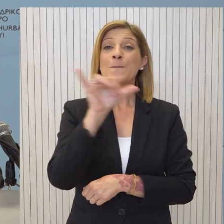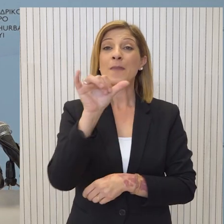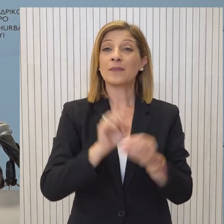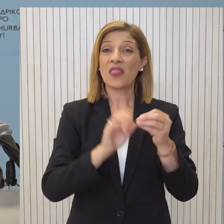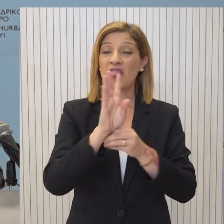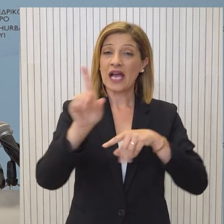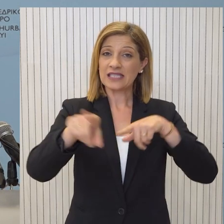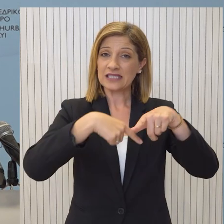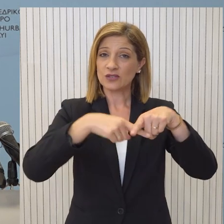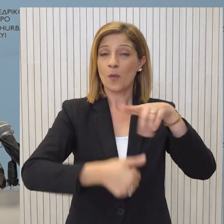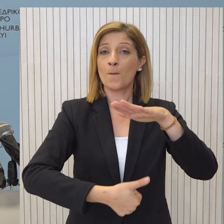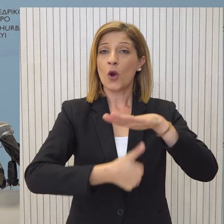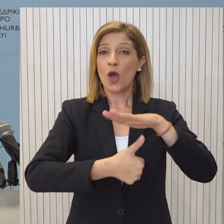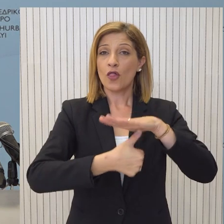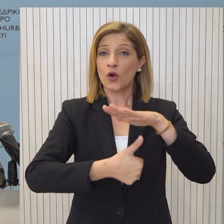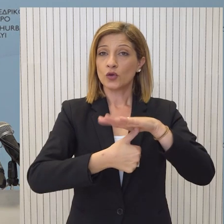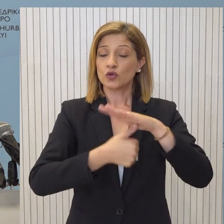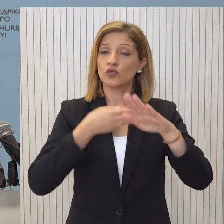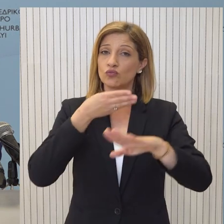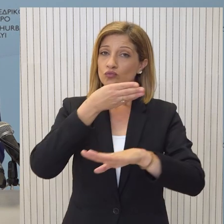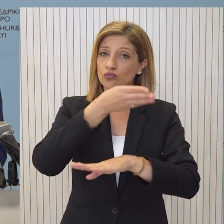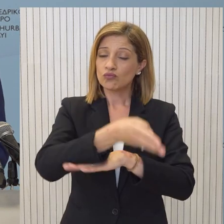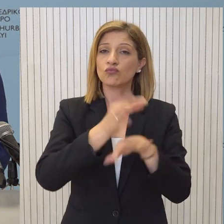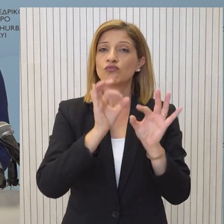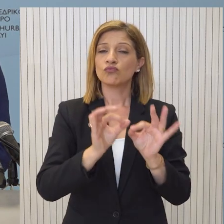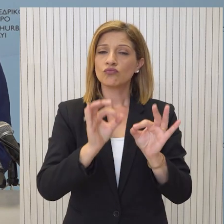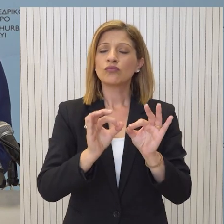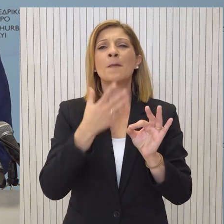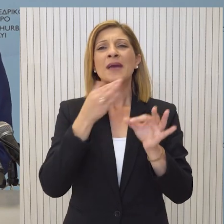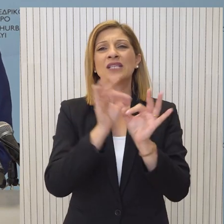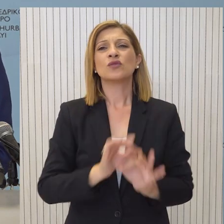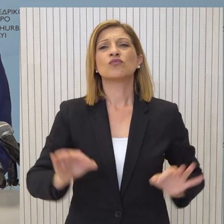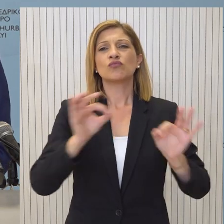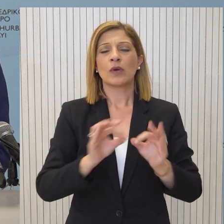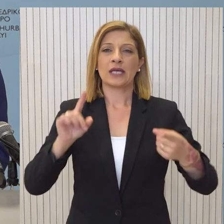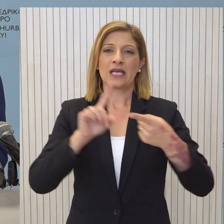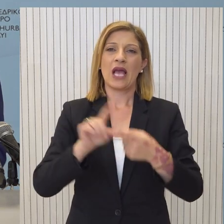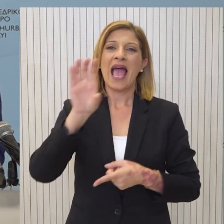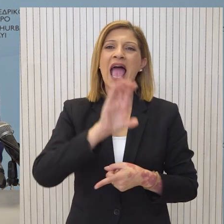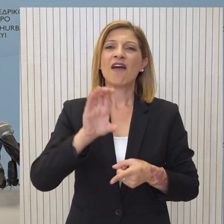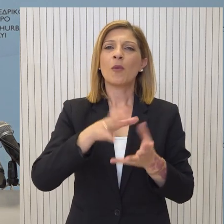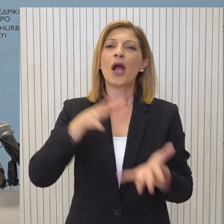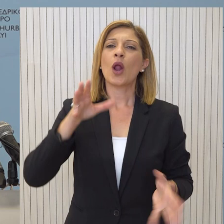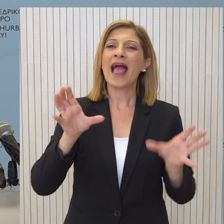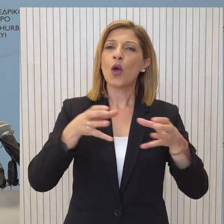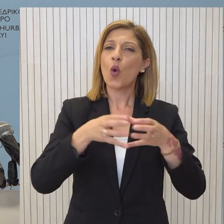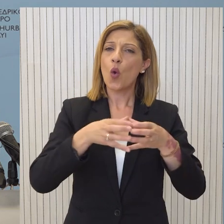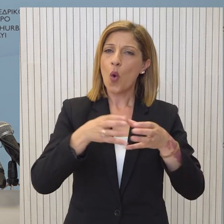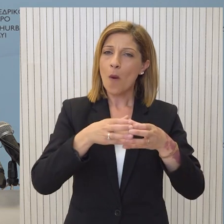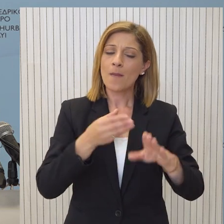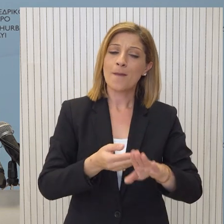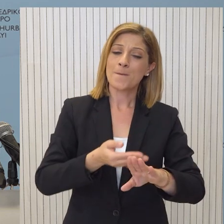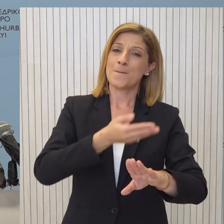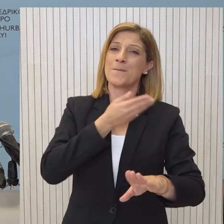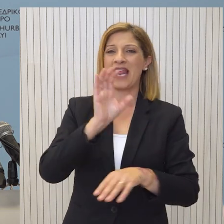Δεκεμβρίου ο Πρόεδρος της Δημοκρατίας θα συμμετέχει στην καθιερωμένη προπαρασκευαστική σύνοδο του Ευρωπαϊκού Λαϊκού Κόμματος που προηγείται των